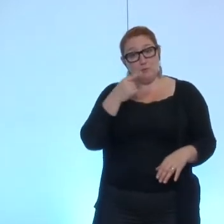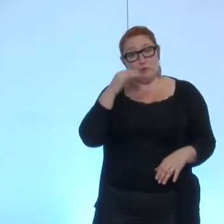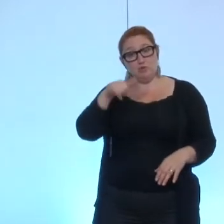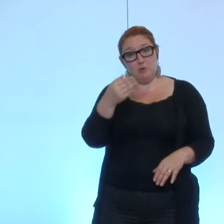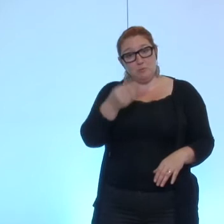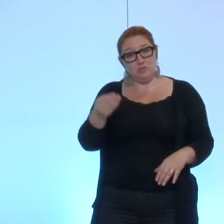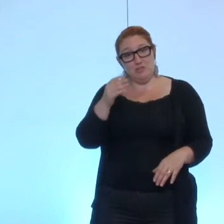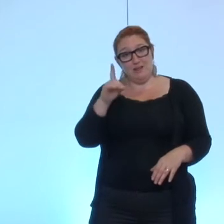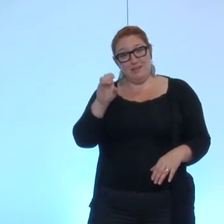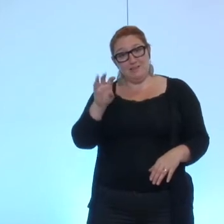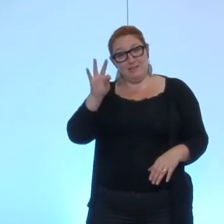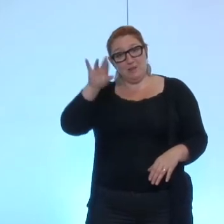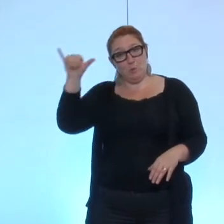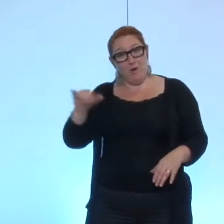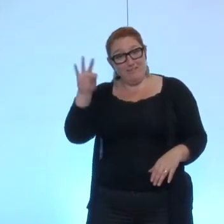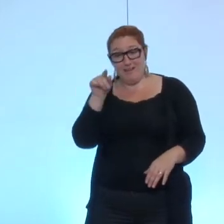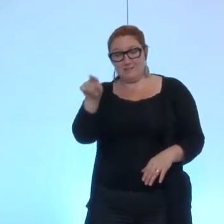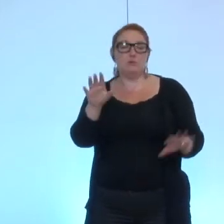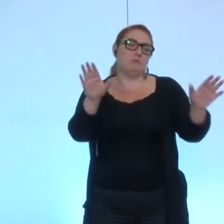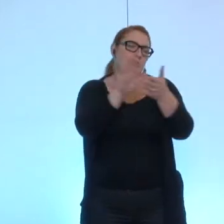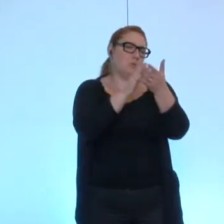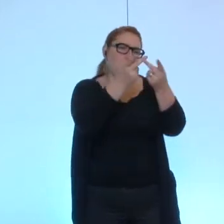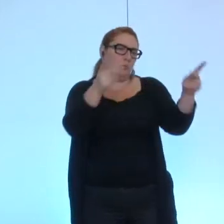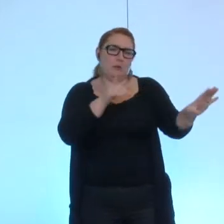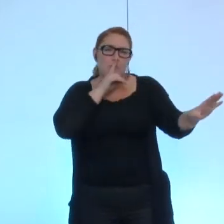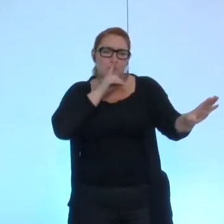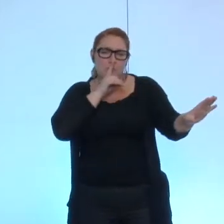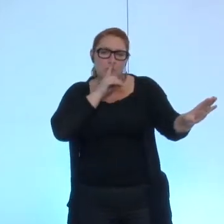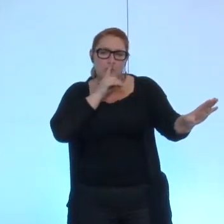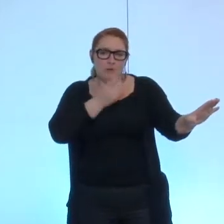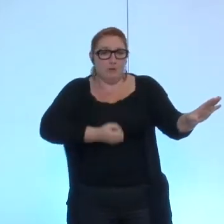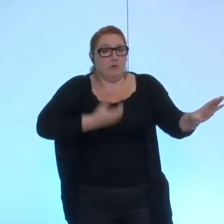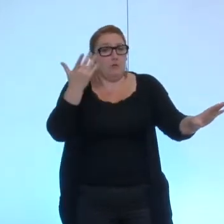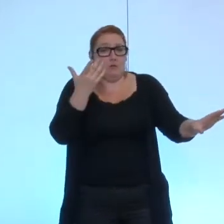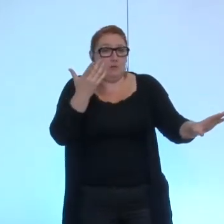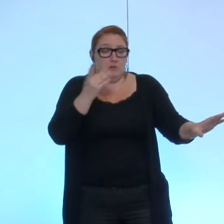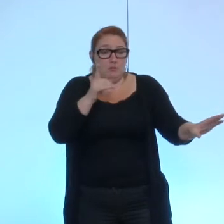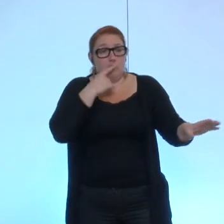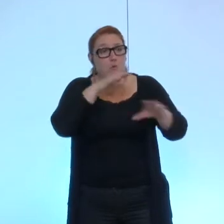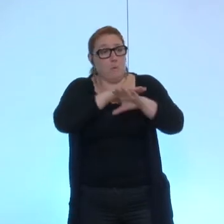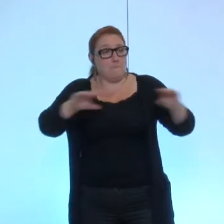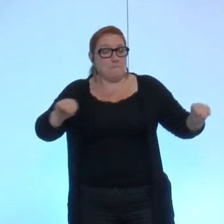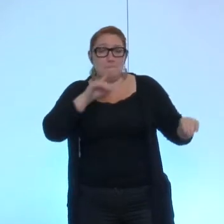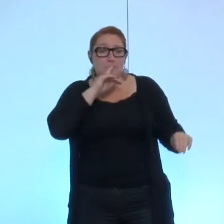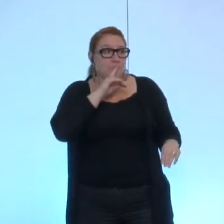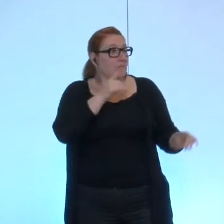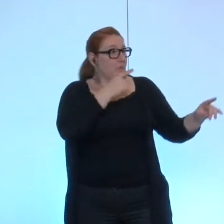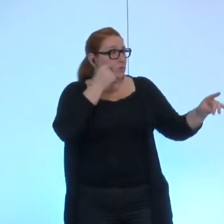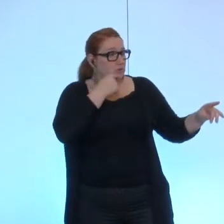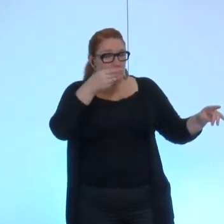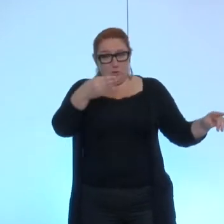monsieur Macré s'il vous plaît je vais laisser je rappelle que le public doit rester silencieux donc monsieur Macré